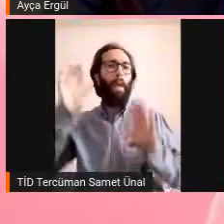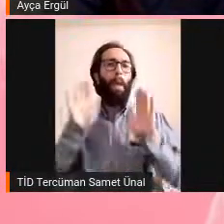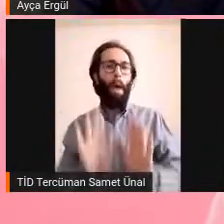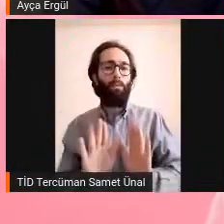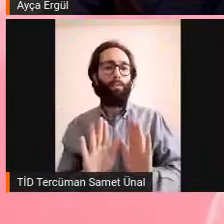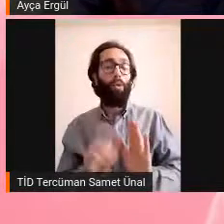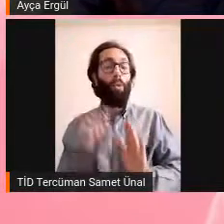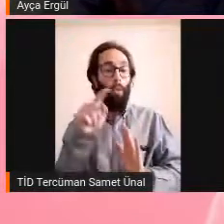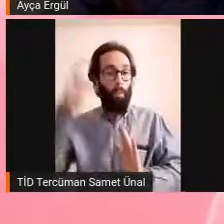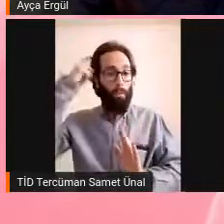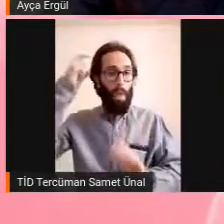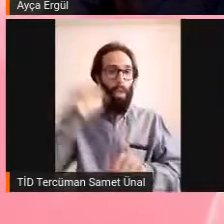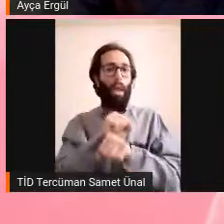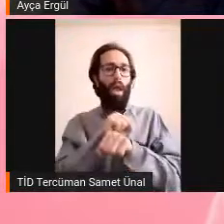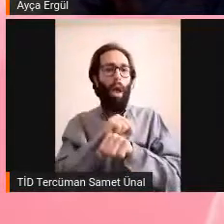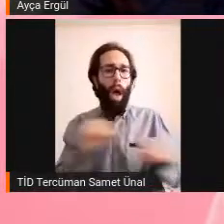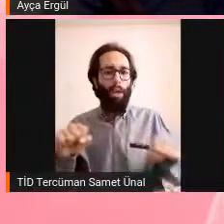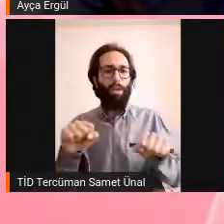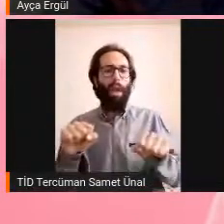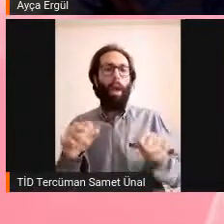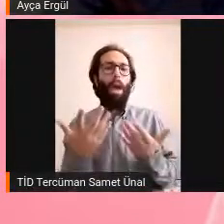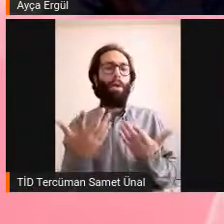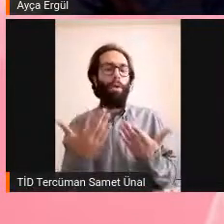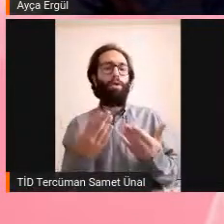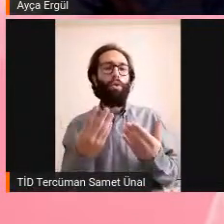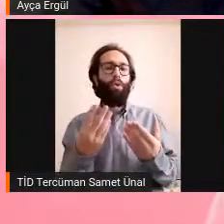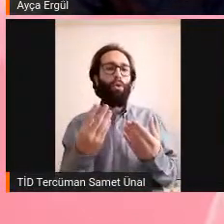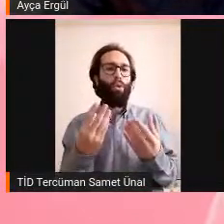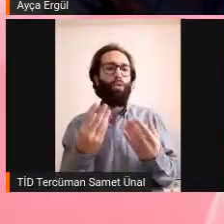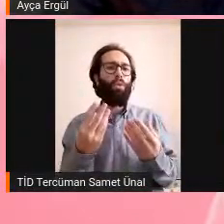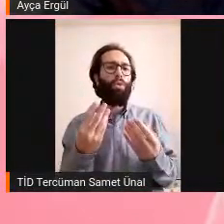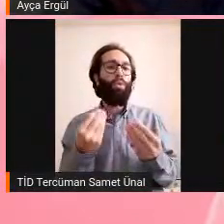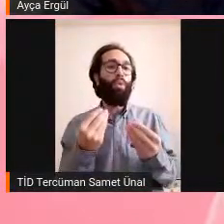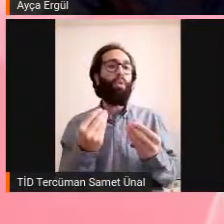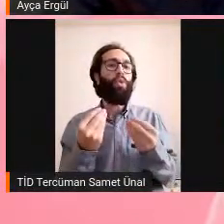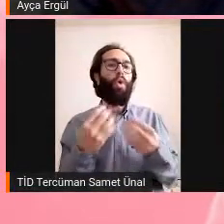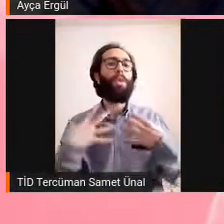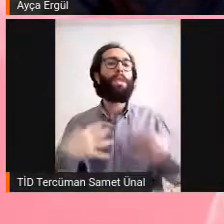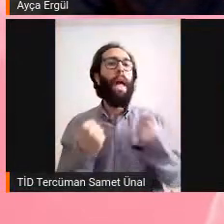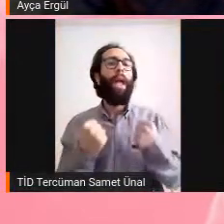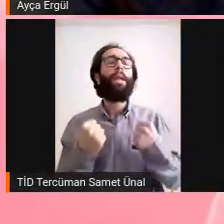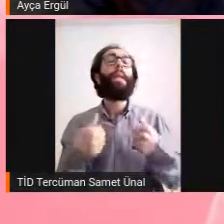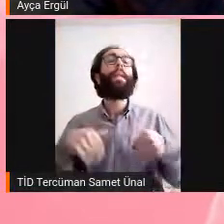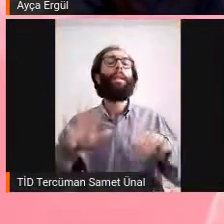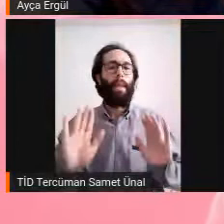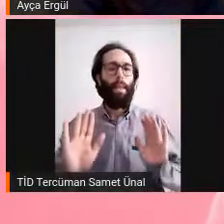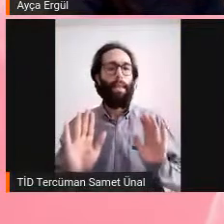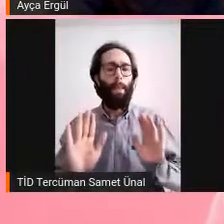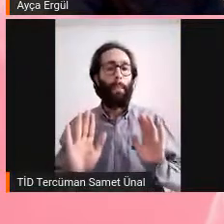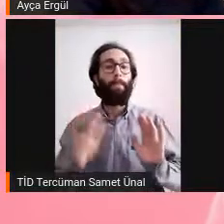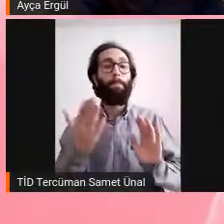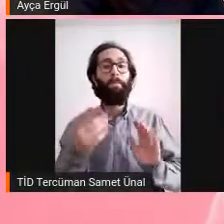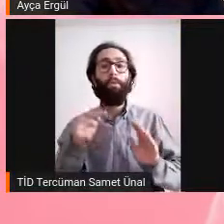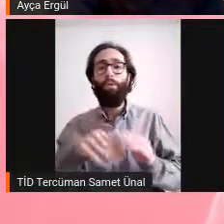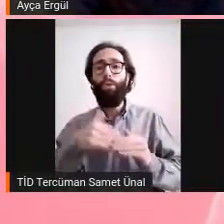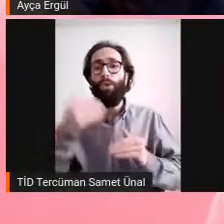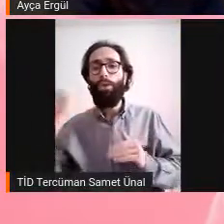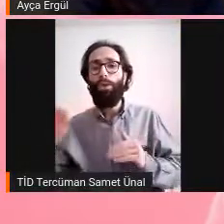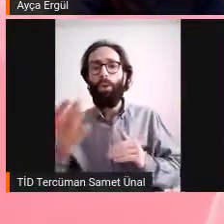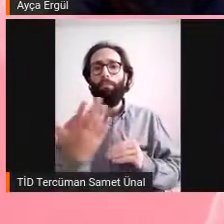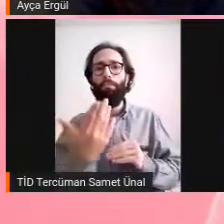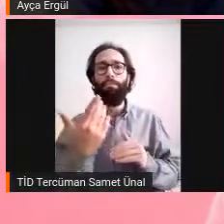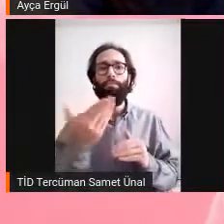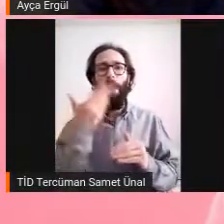skleroz var mesela mielin hasarından kaynaklanan. Diğer bir vakada kadın 55